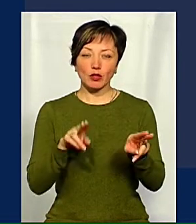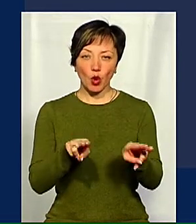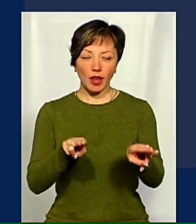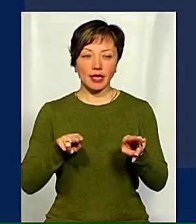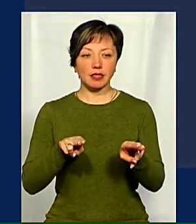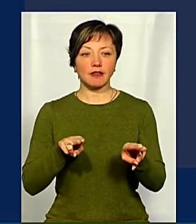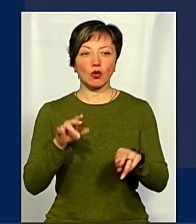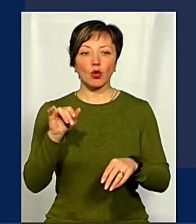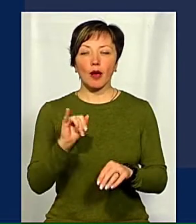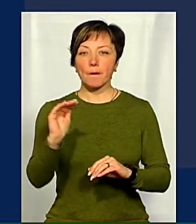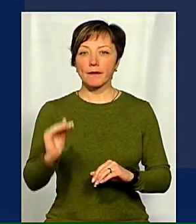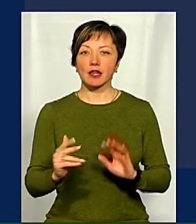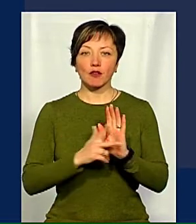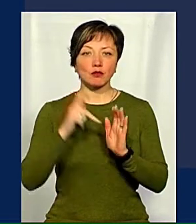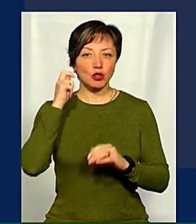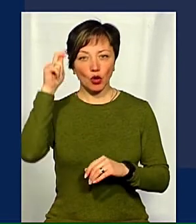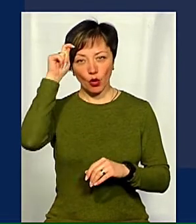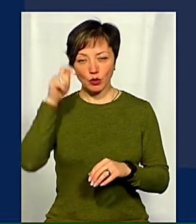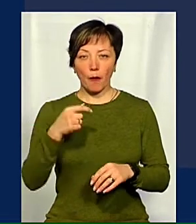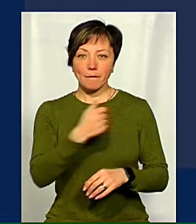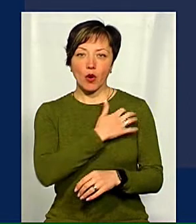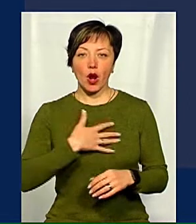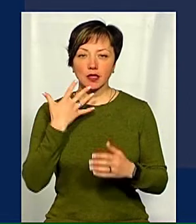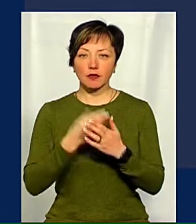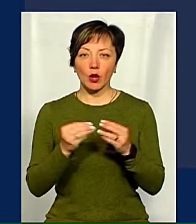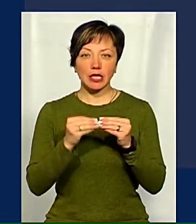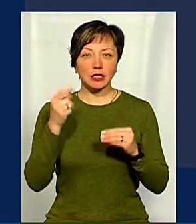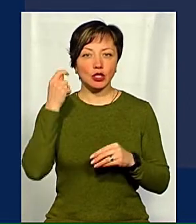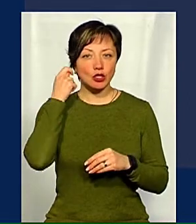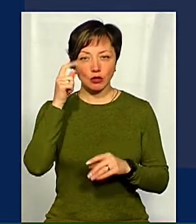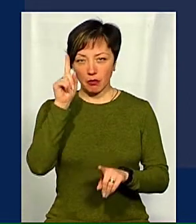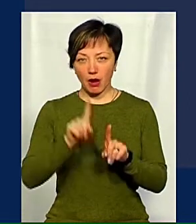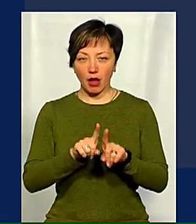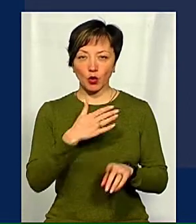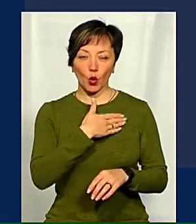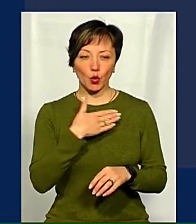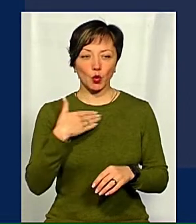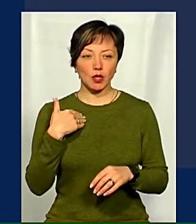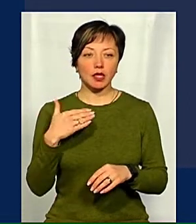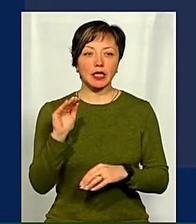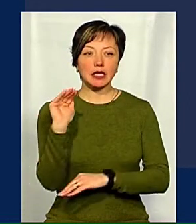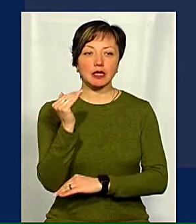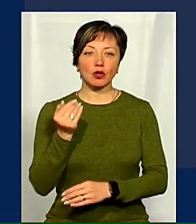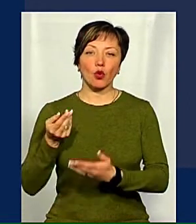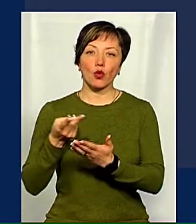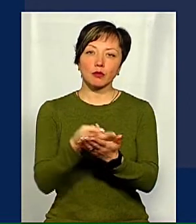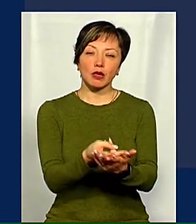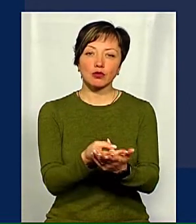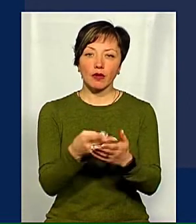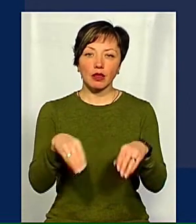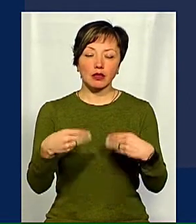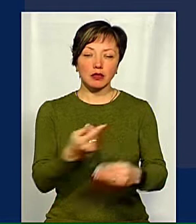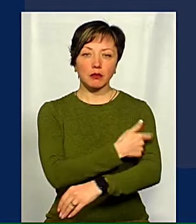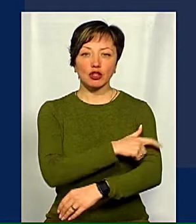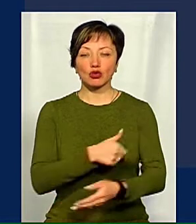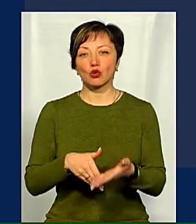і менше 8-річний хлопчик поранив свого 10-річного братика у грудну клітину. Дитину госпіталізували, надали їй